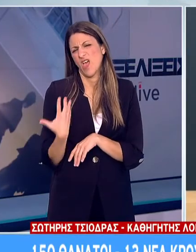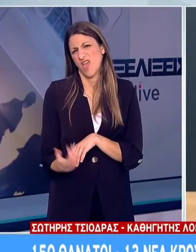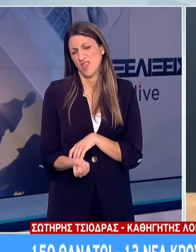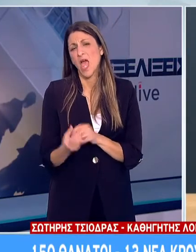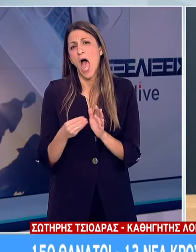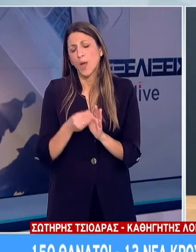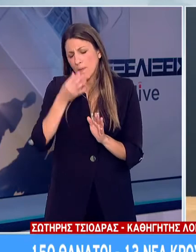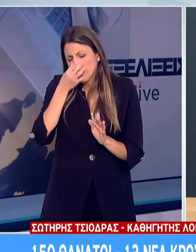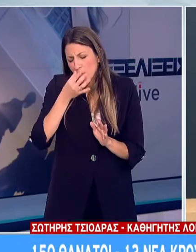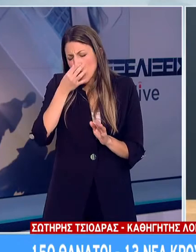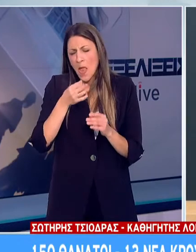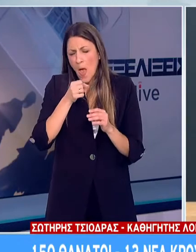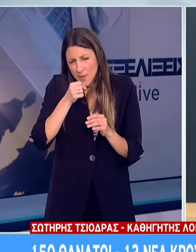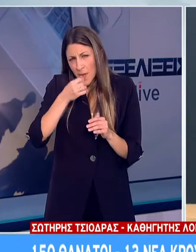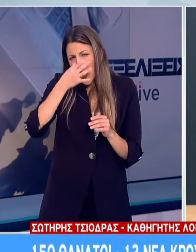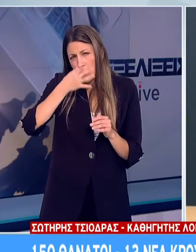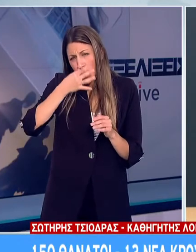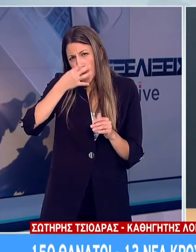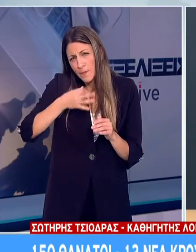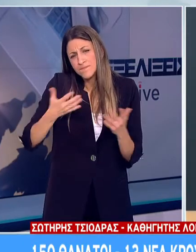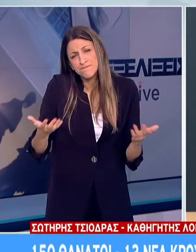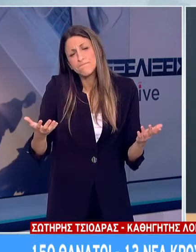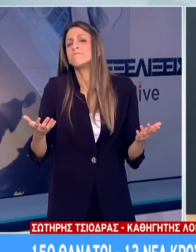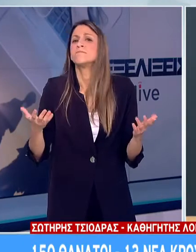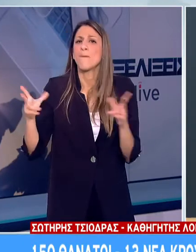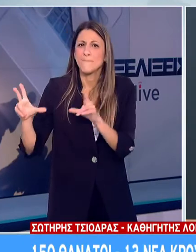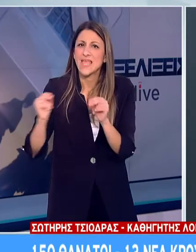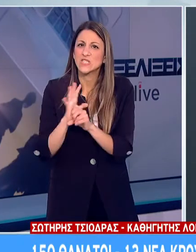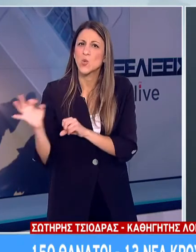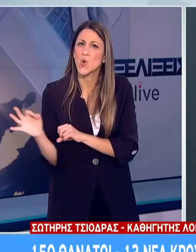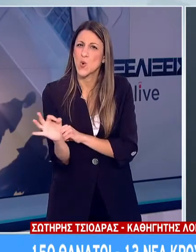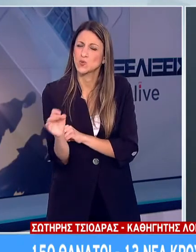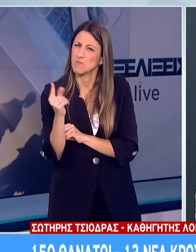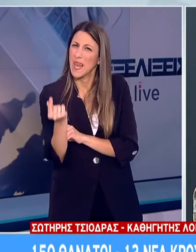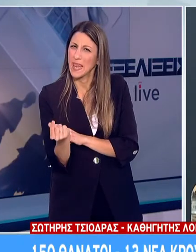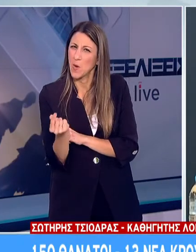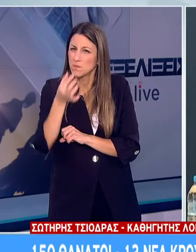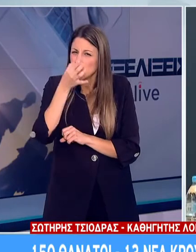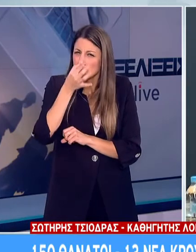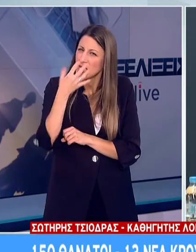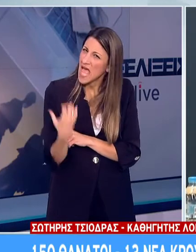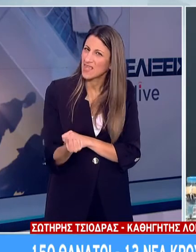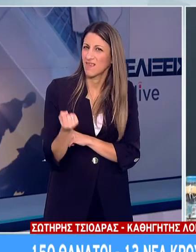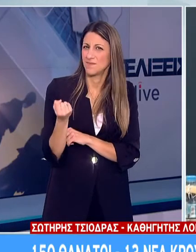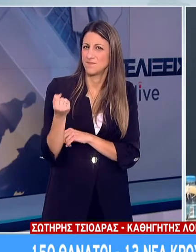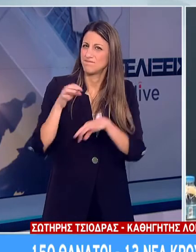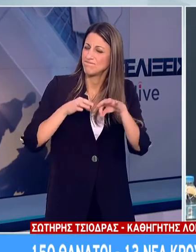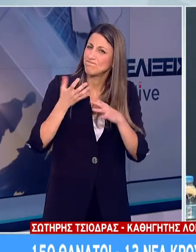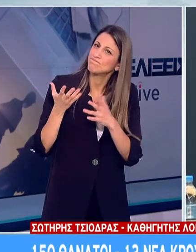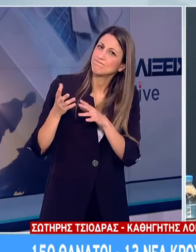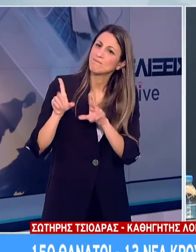ρινίτιδα. Και μπορεί να έχει κάποια παρόμοια συμπτώματα. Δεν μοιάζουν όλα. Κάποια μοιάζουν, κάποια δεν μοιάζουν.